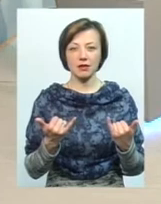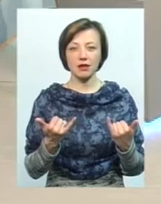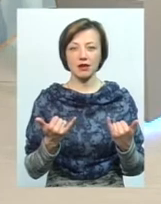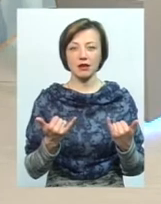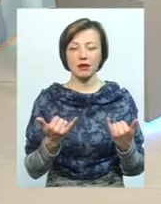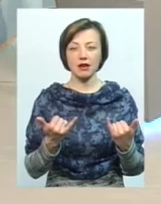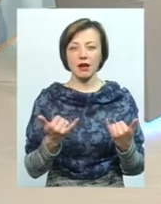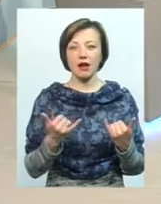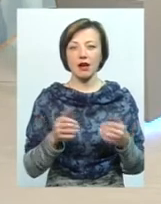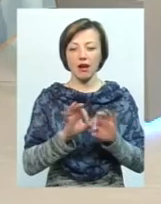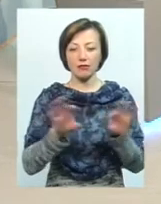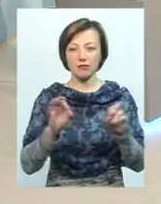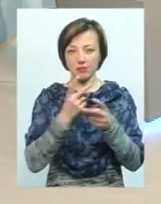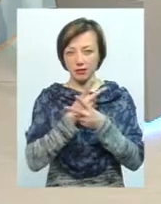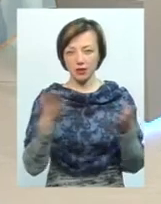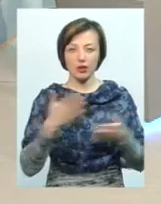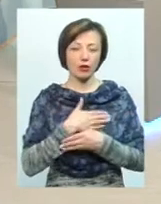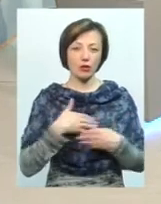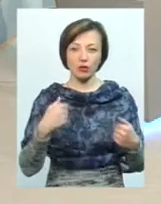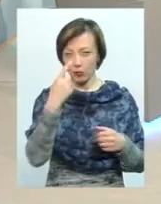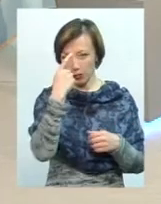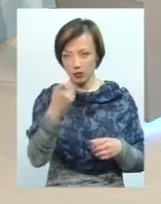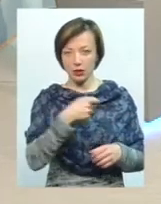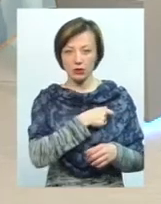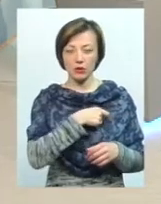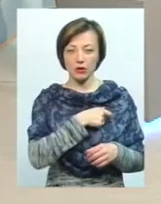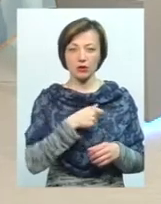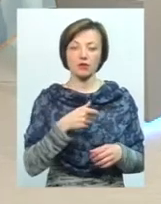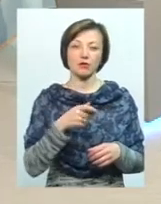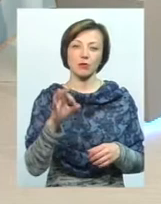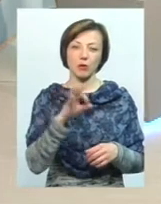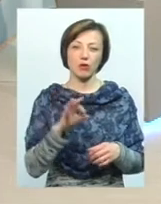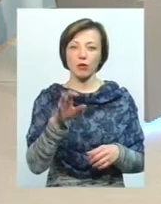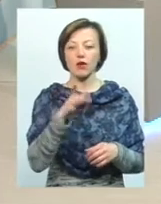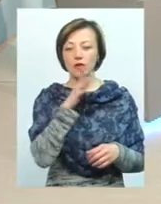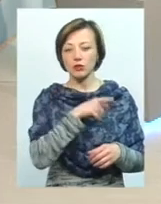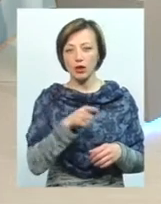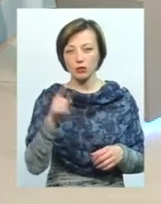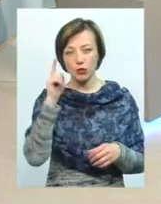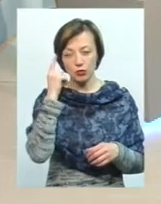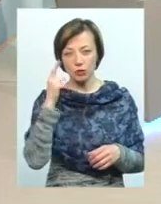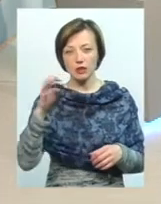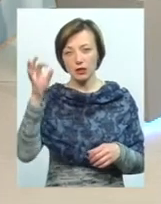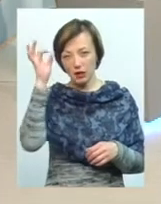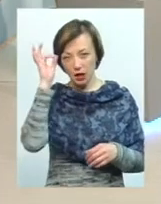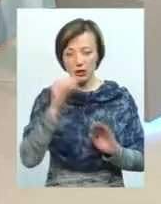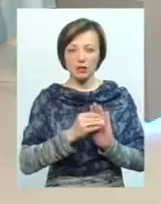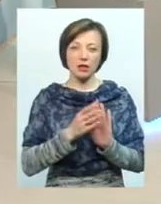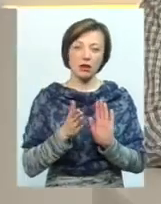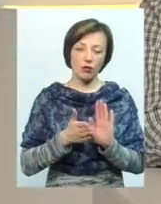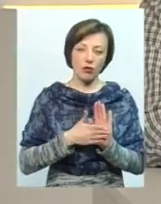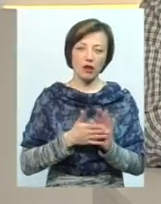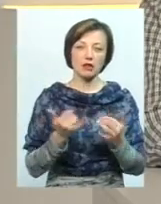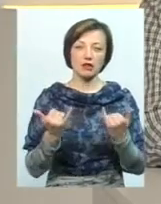говориться, тому що, ну, ми не хочемо попереджати депутатів, в них був час подумати, згадати, задекларувати,